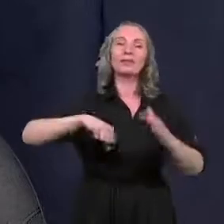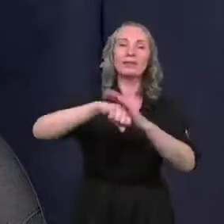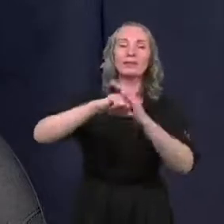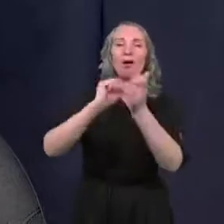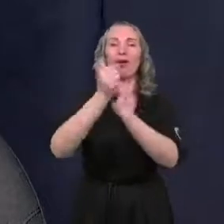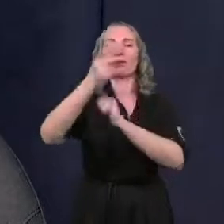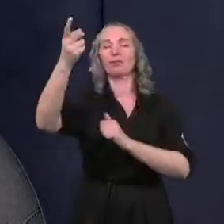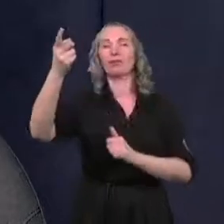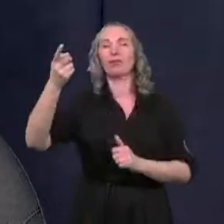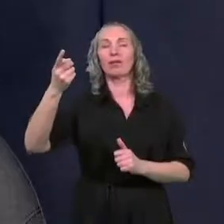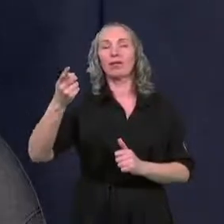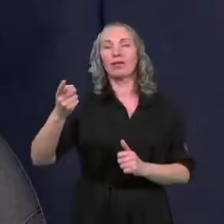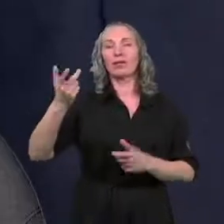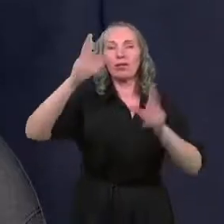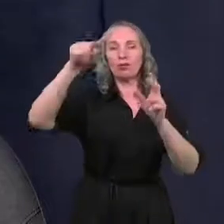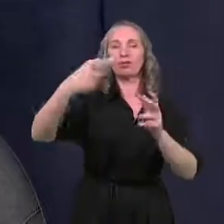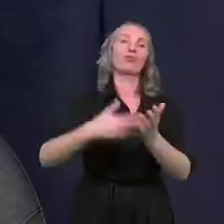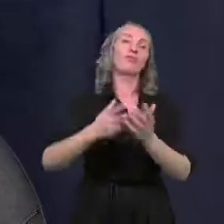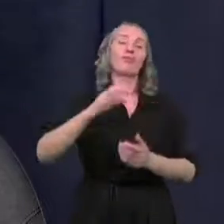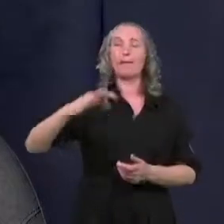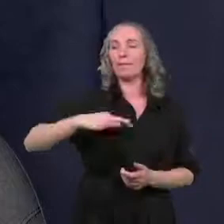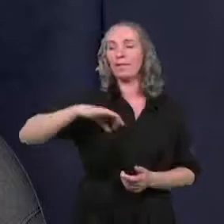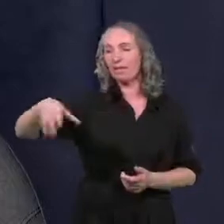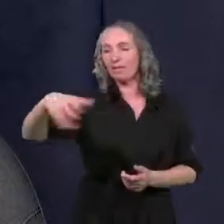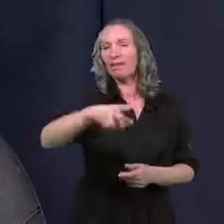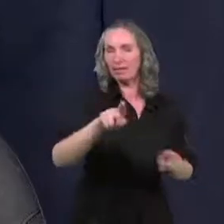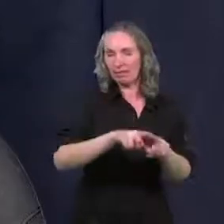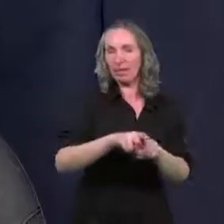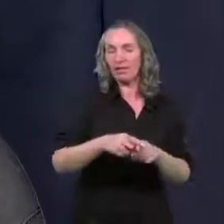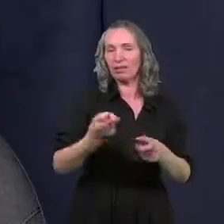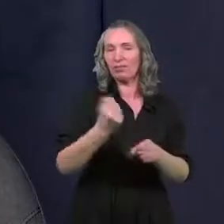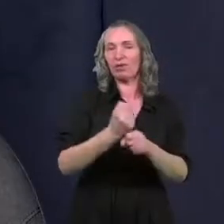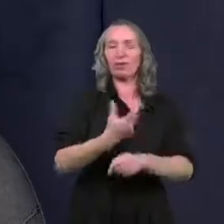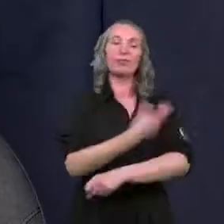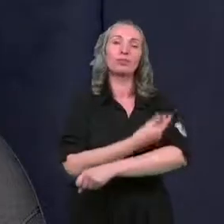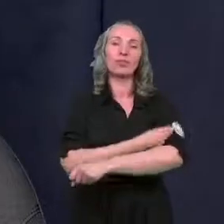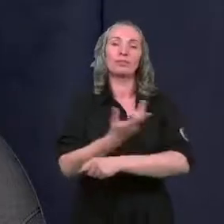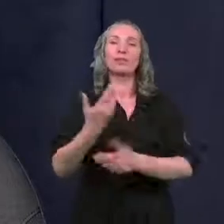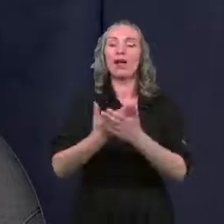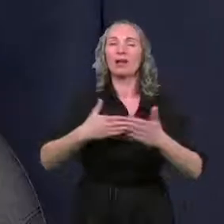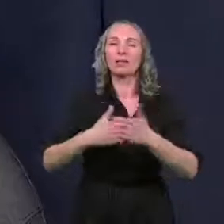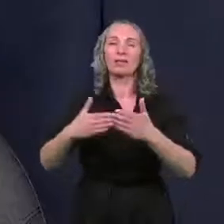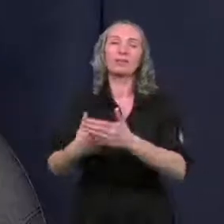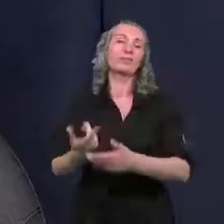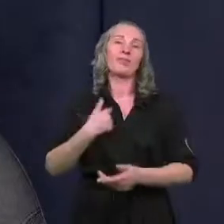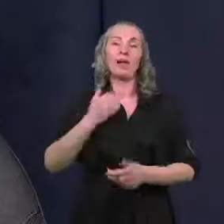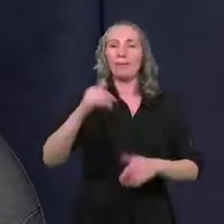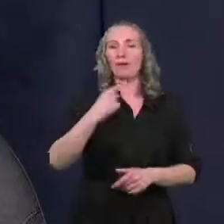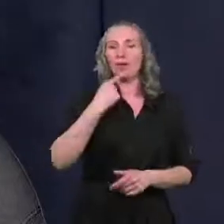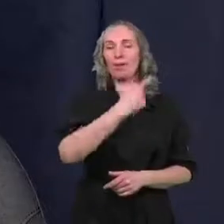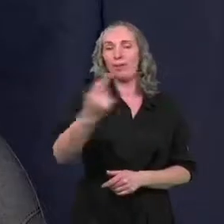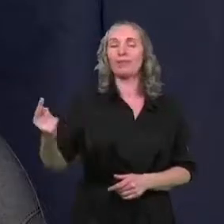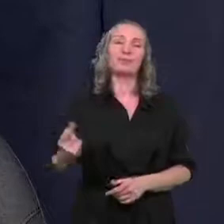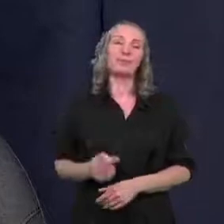Rekreacji. Również podmioty prywatne realizują takie szczepienia. Z czego wynikają ograniczenia? Ja mogę powiedzieć, że